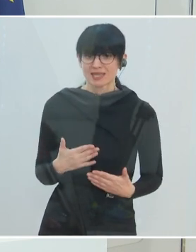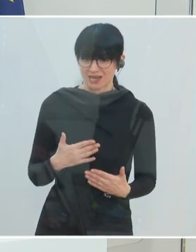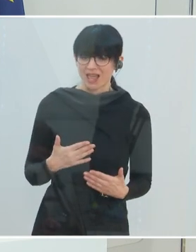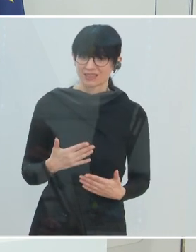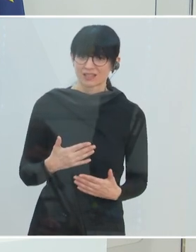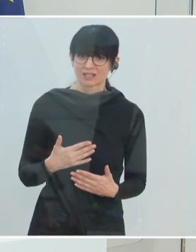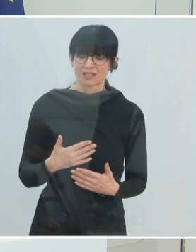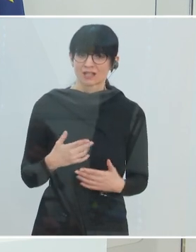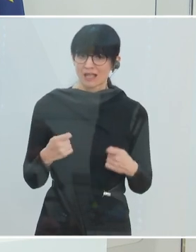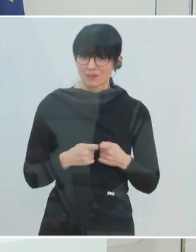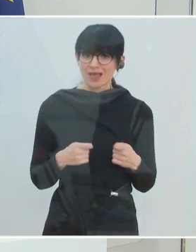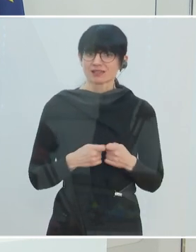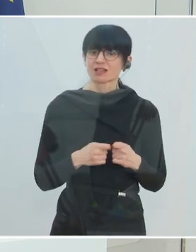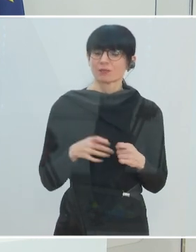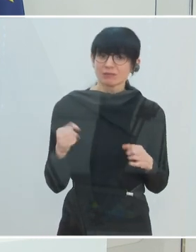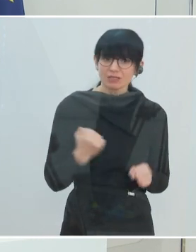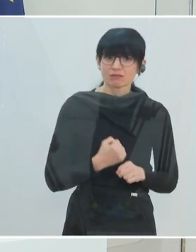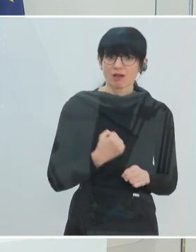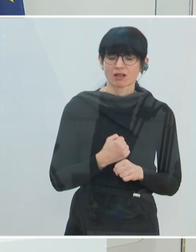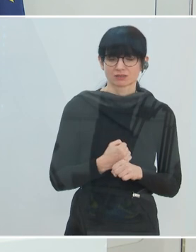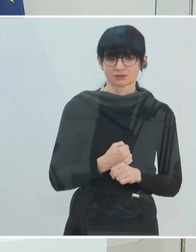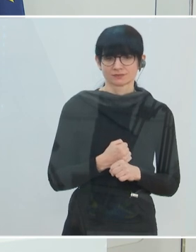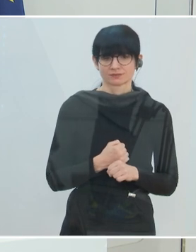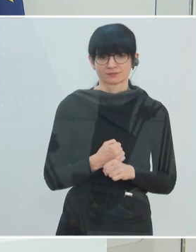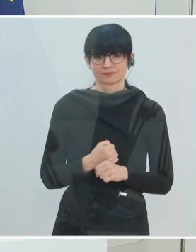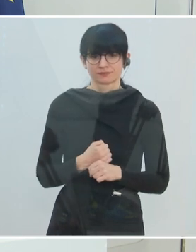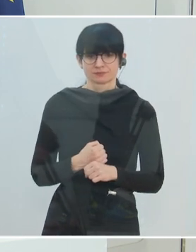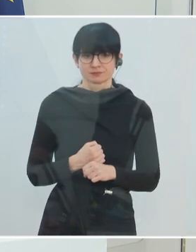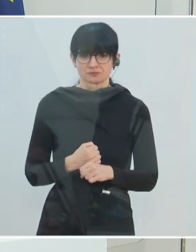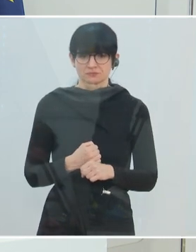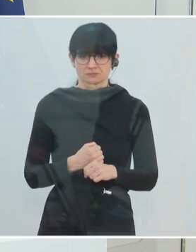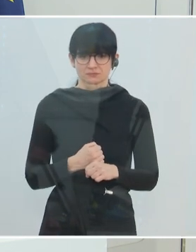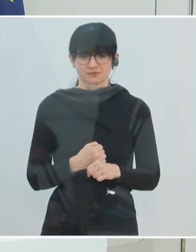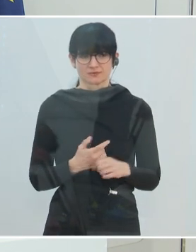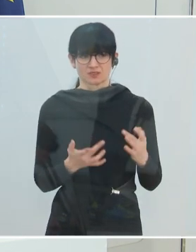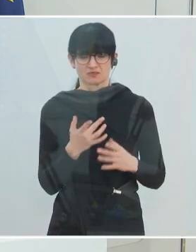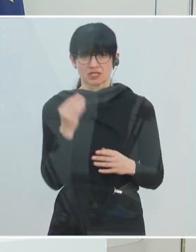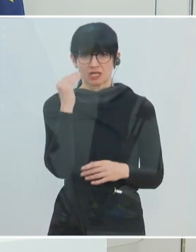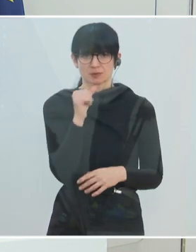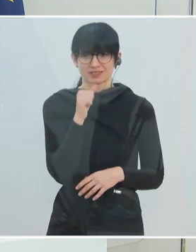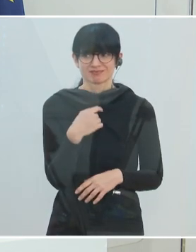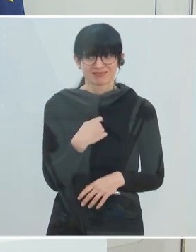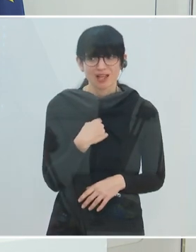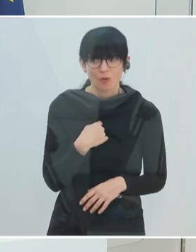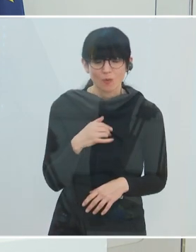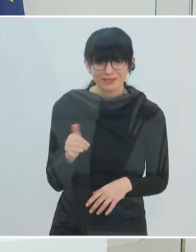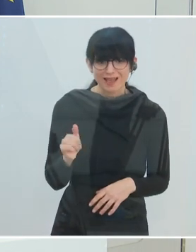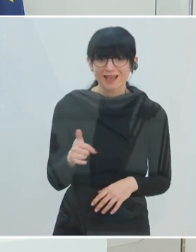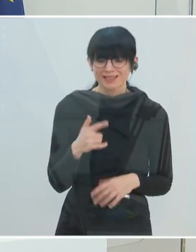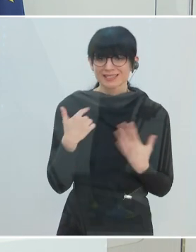bei diesen Maßnahmen mitzumachen. Das mag für Sie ein bisschen gering erscheinen, aber ich komme aus einer Generation,